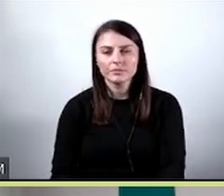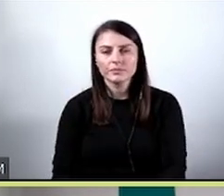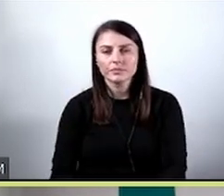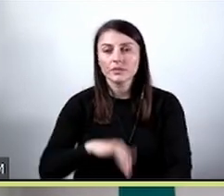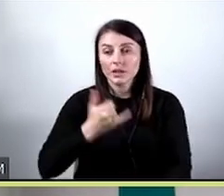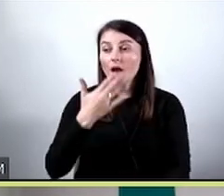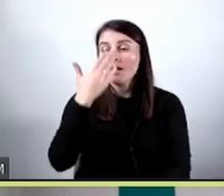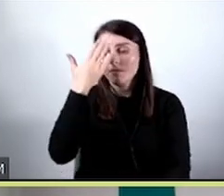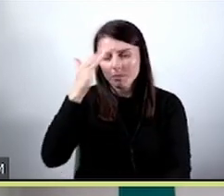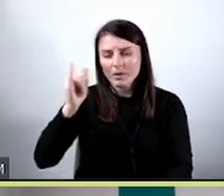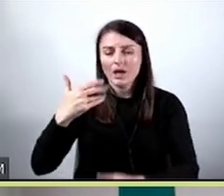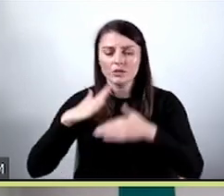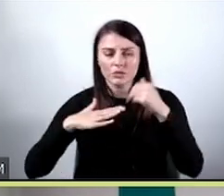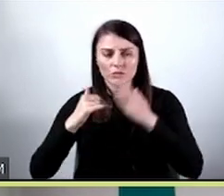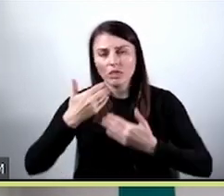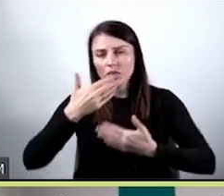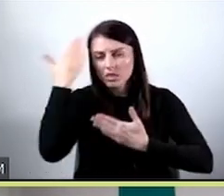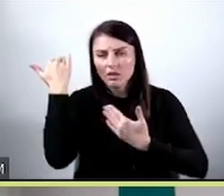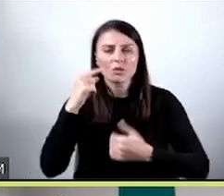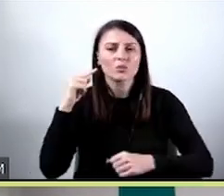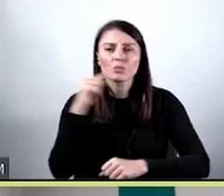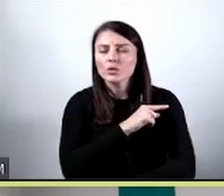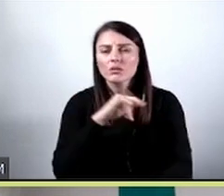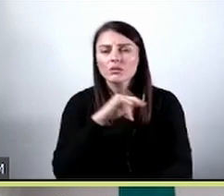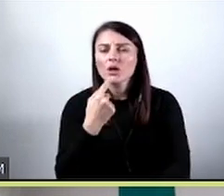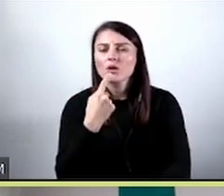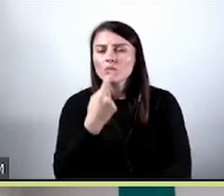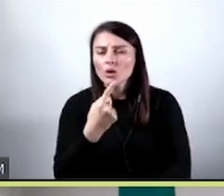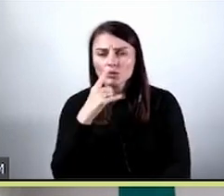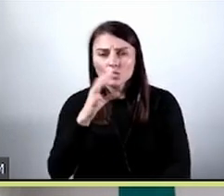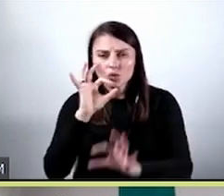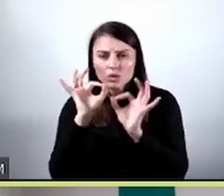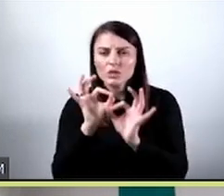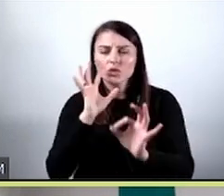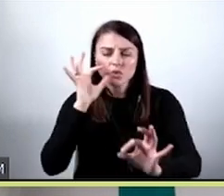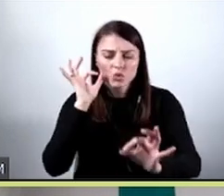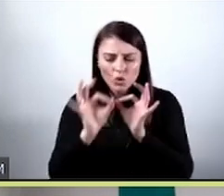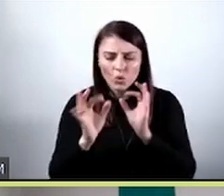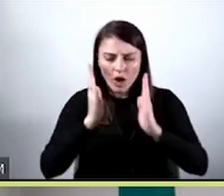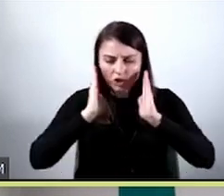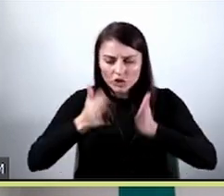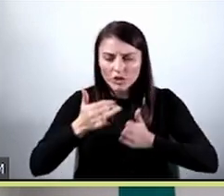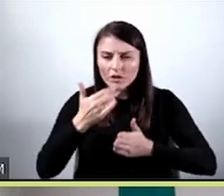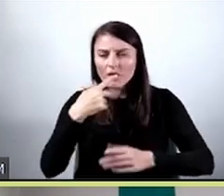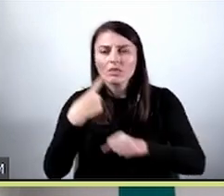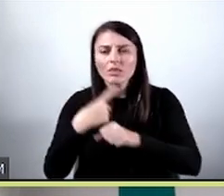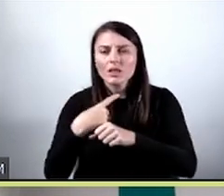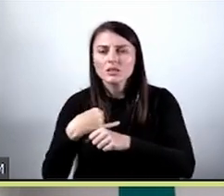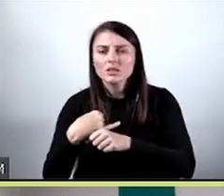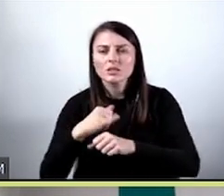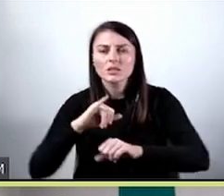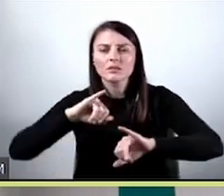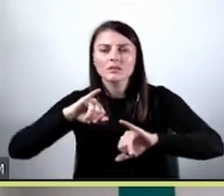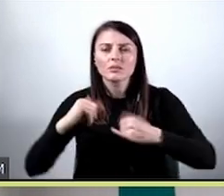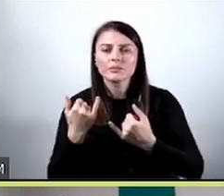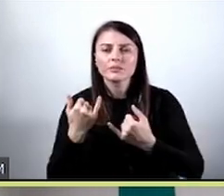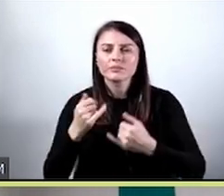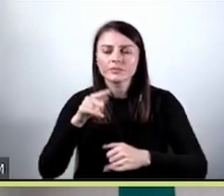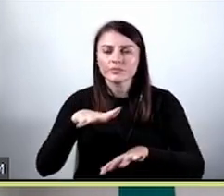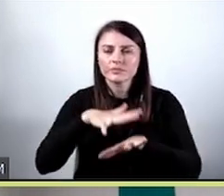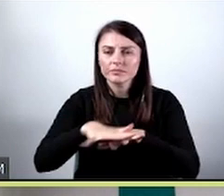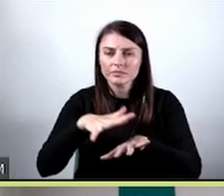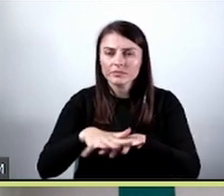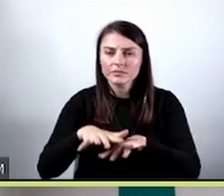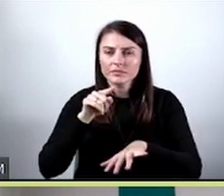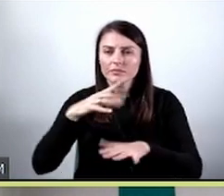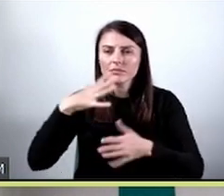zbudowane, ale nie potrafimy do końca prześledzić ścieżki decyzyjne, w jaki sposób takie systemy podejmują